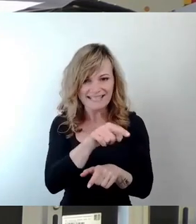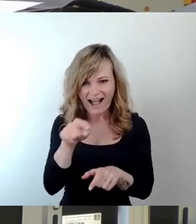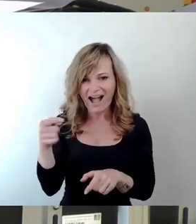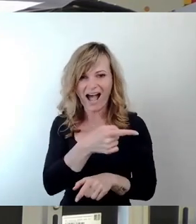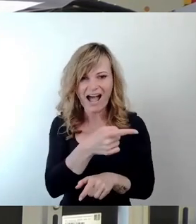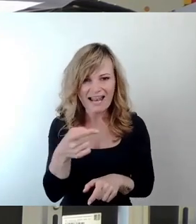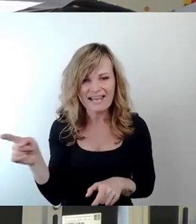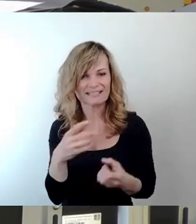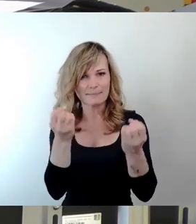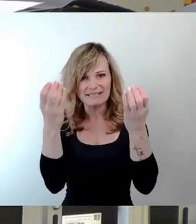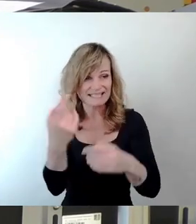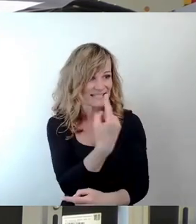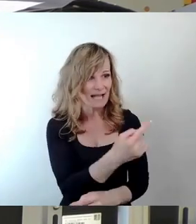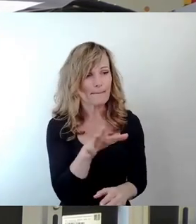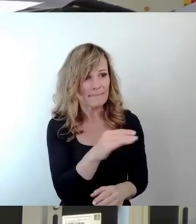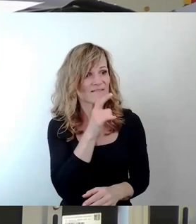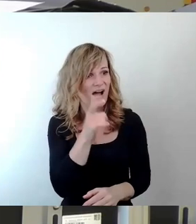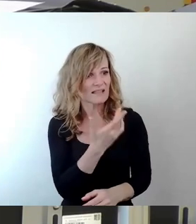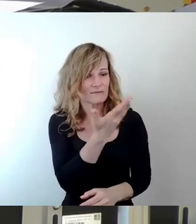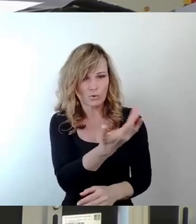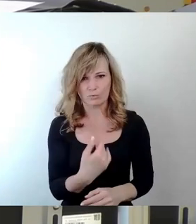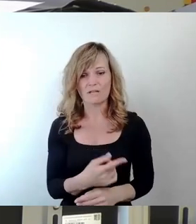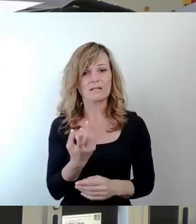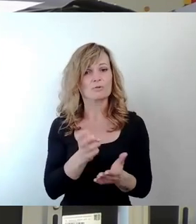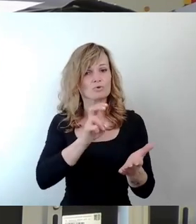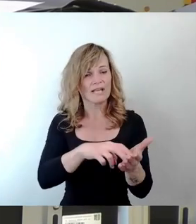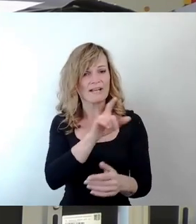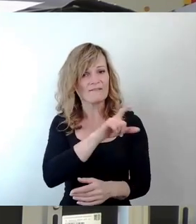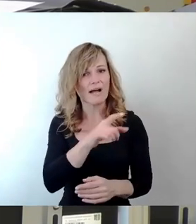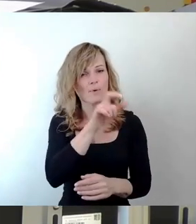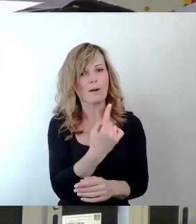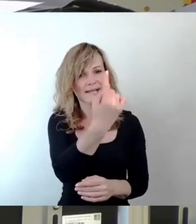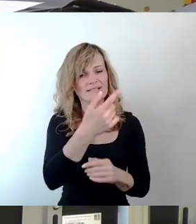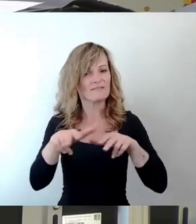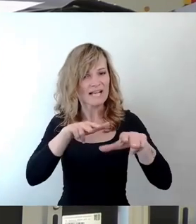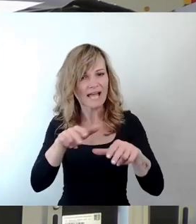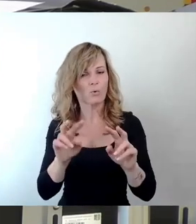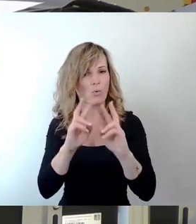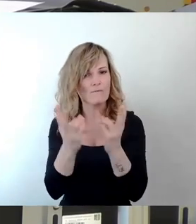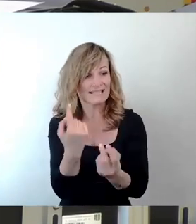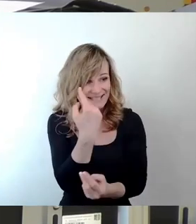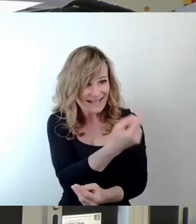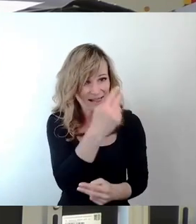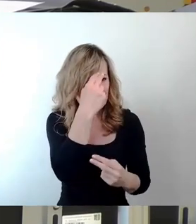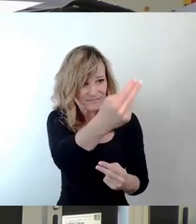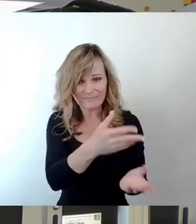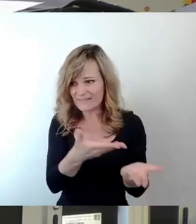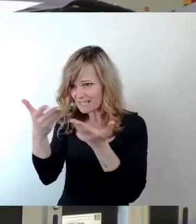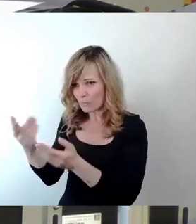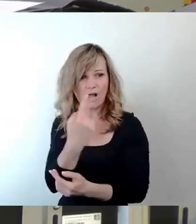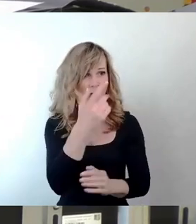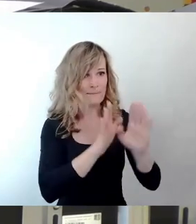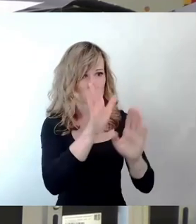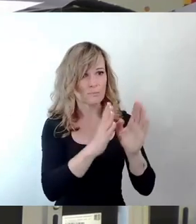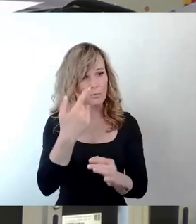das habt ihr mitverzapft. Die zuständigen Fachbürgermeister bei Verkehr und Umwelt sind eurer Denkwelt und letzten Endes auch eurer Abstimmungen entsprungen. Vielen Dank.